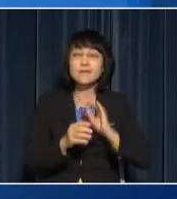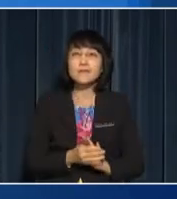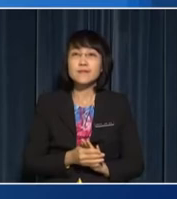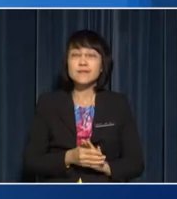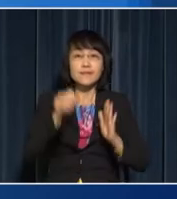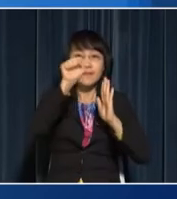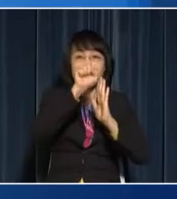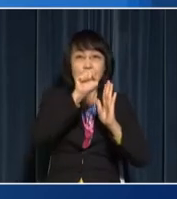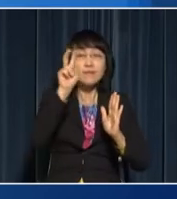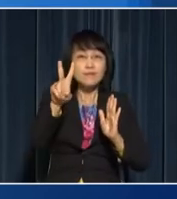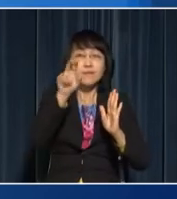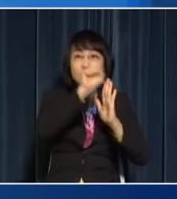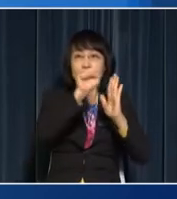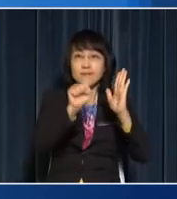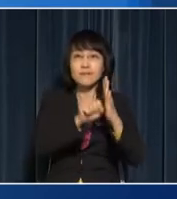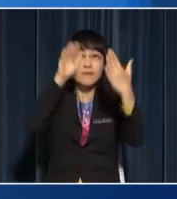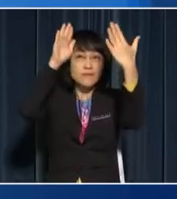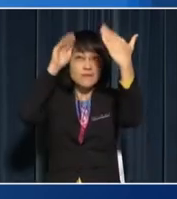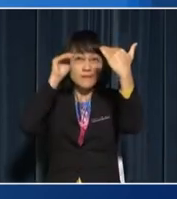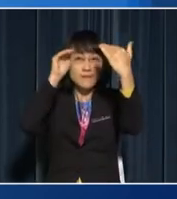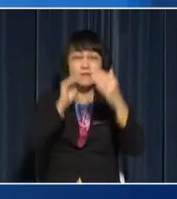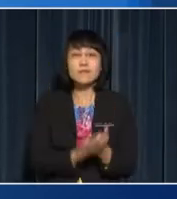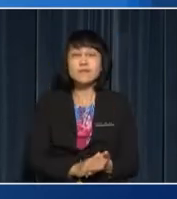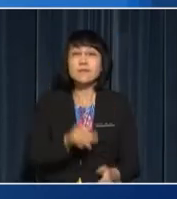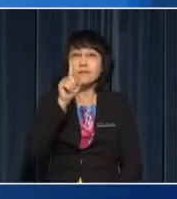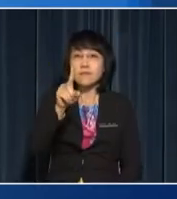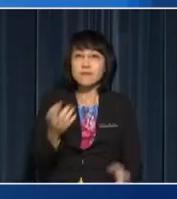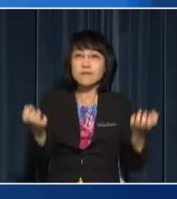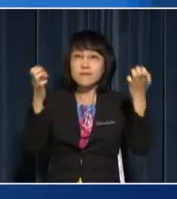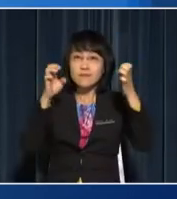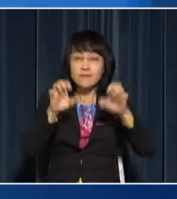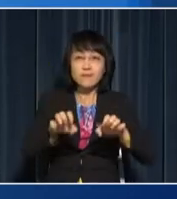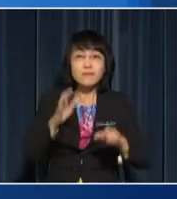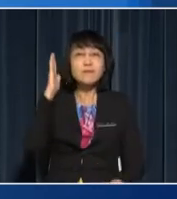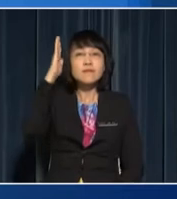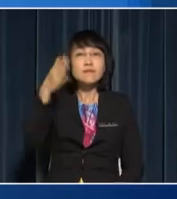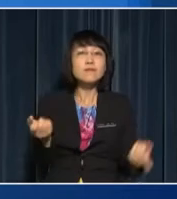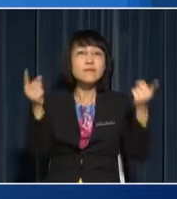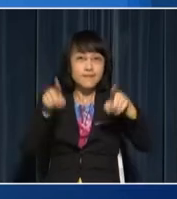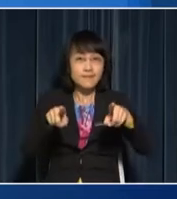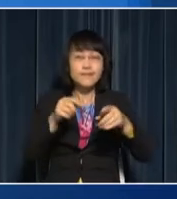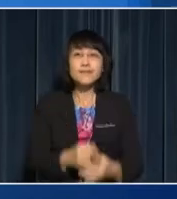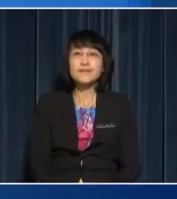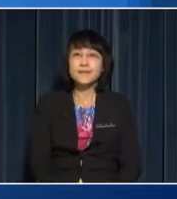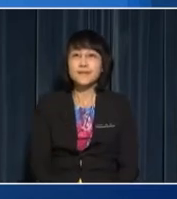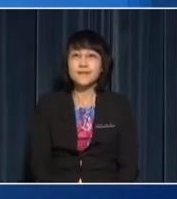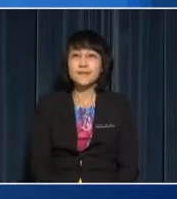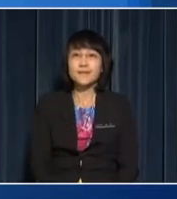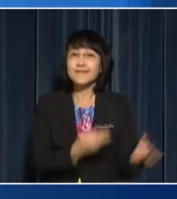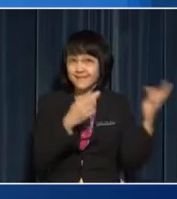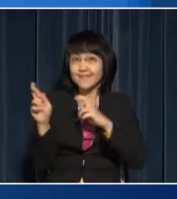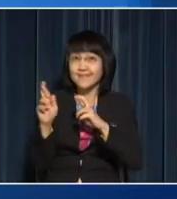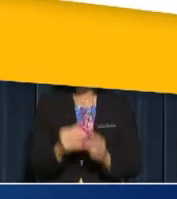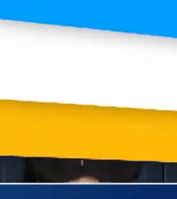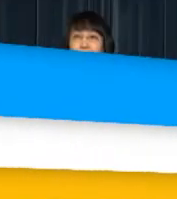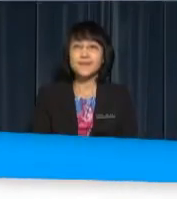2. State and expectation of an event that will happen Are you ready?